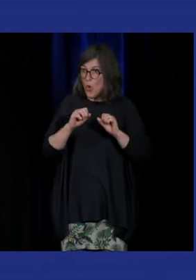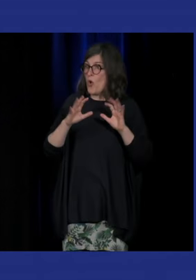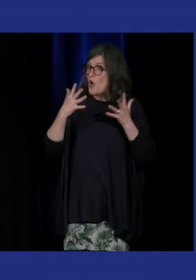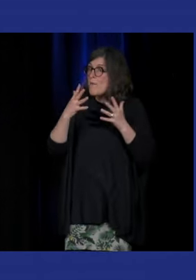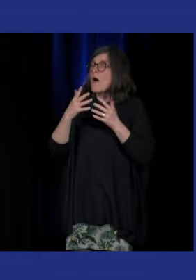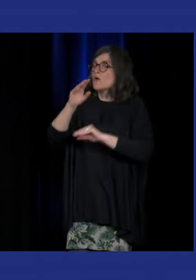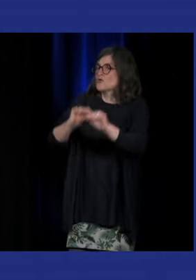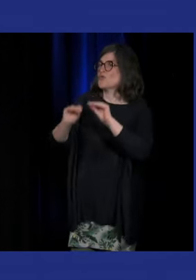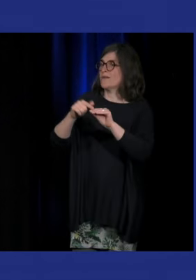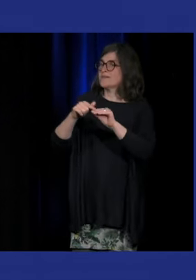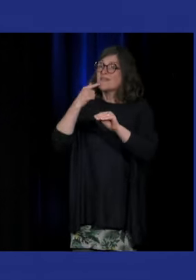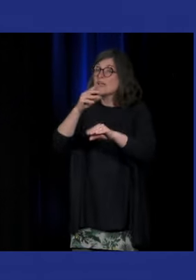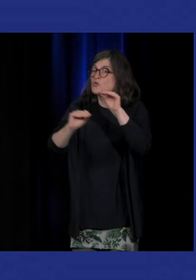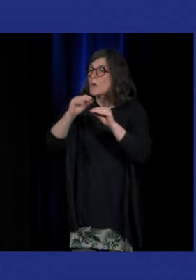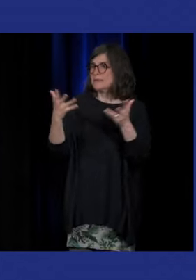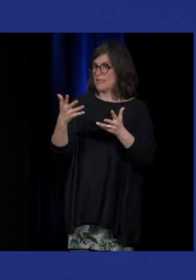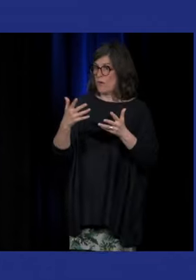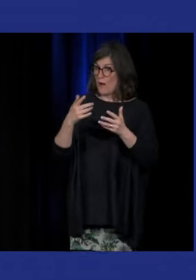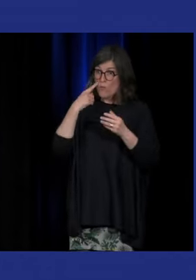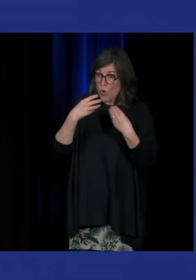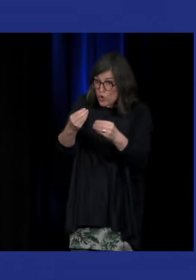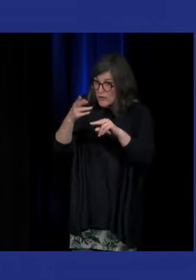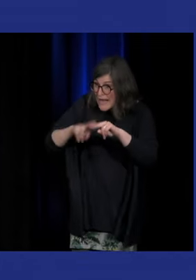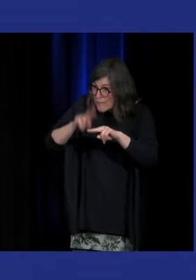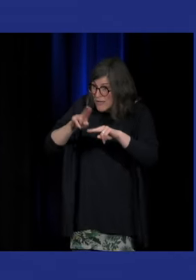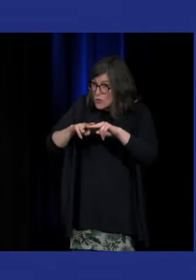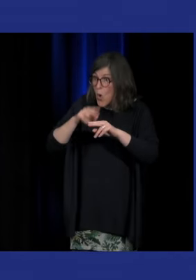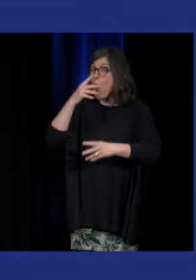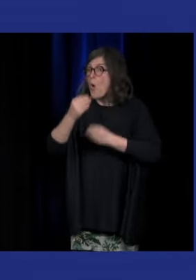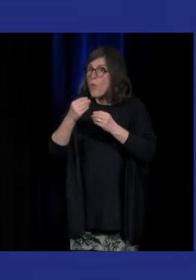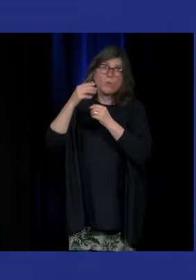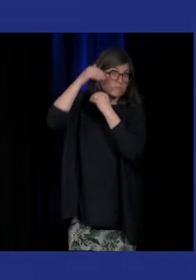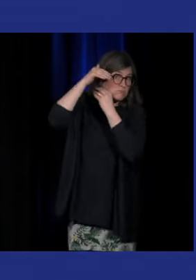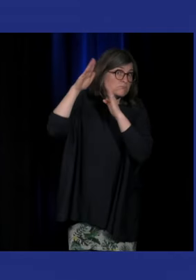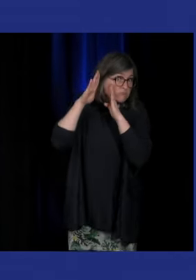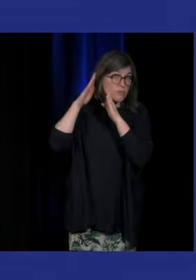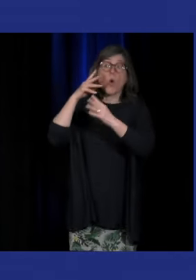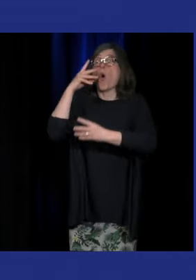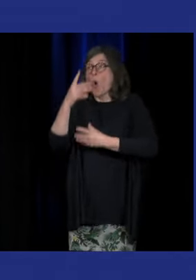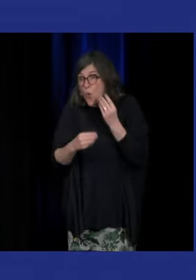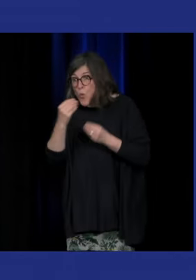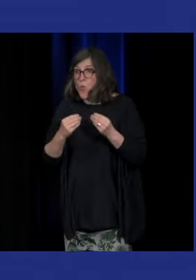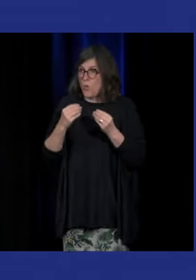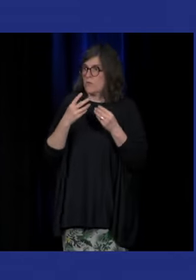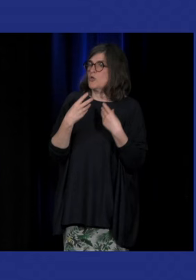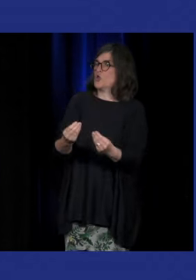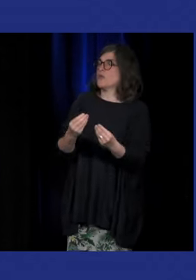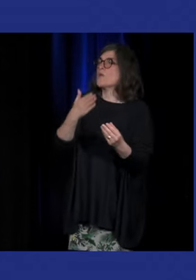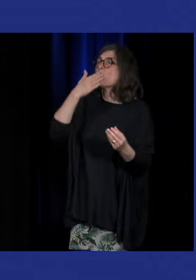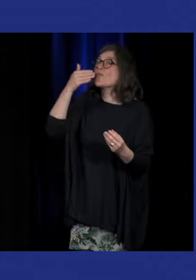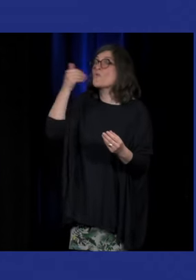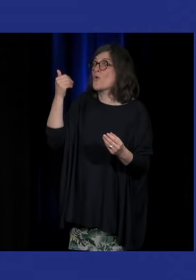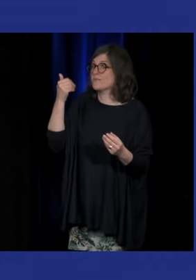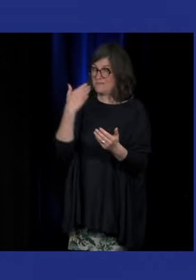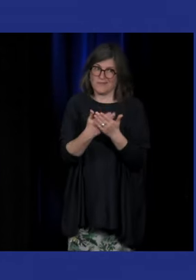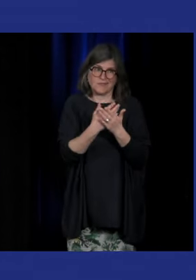soins et qu'est-ce qu'on parle quand on parle de soins est-ce que c'est pour réparer les sourds pour faire en sorte donc il y a aussi ces questions qui me paraissent